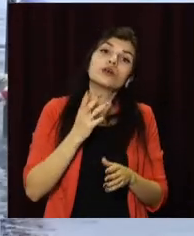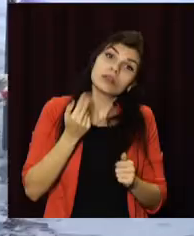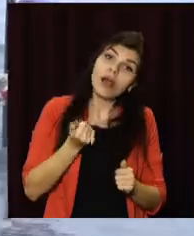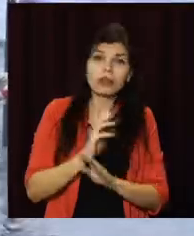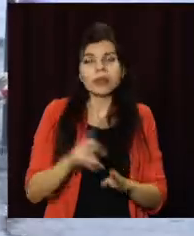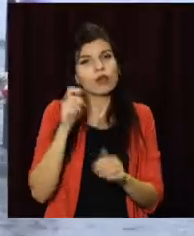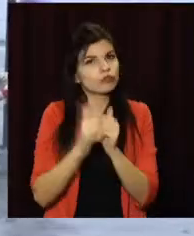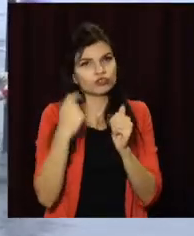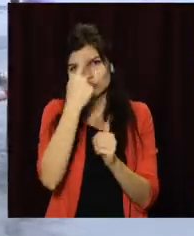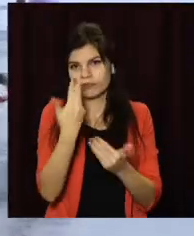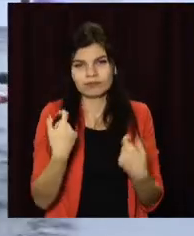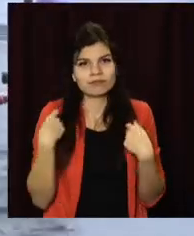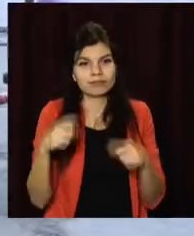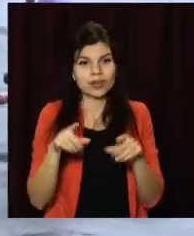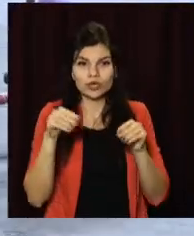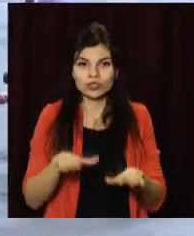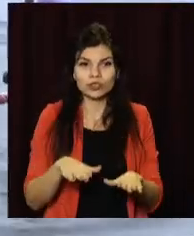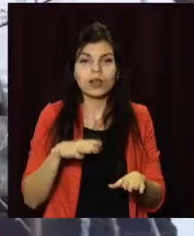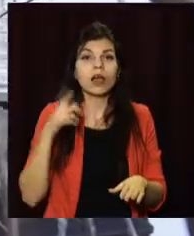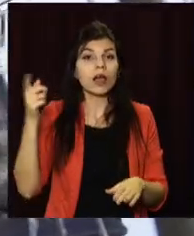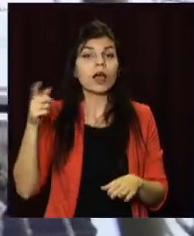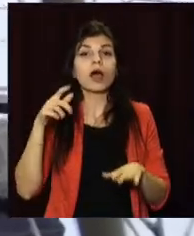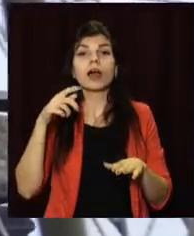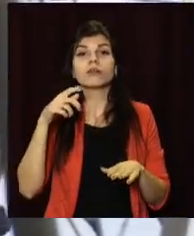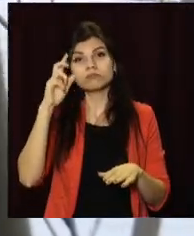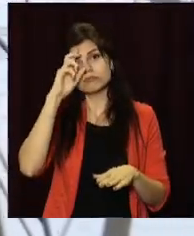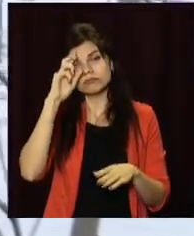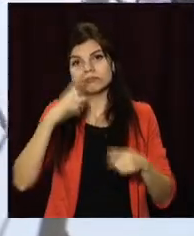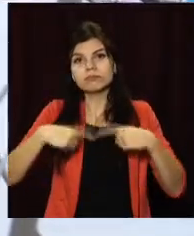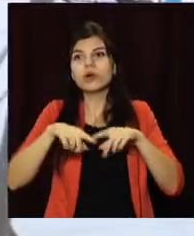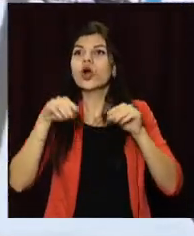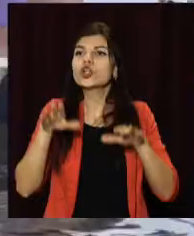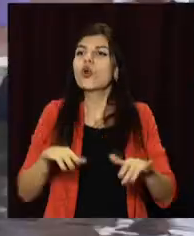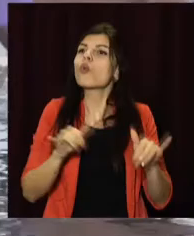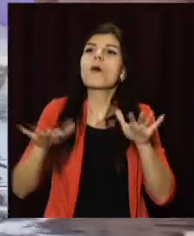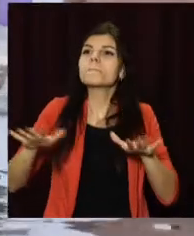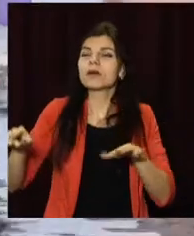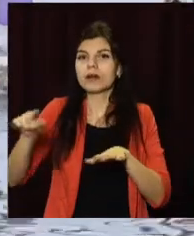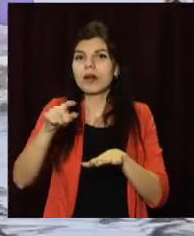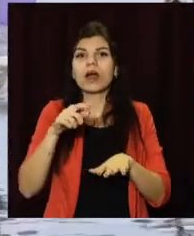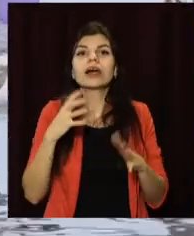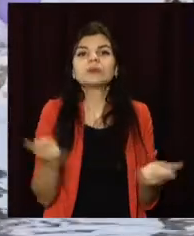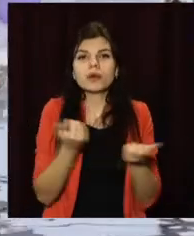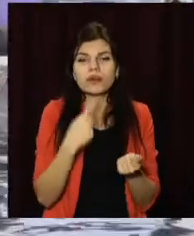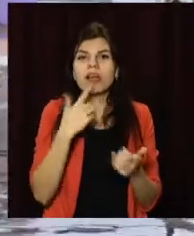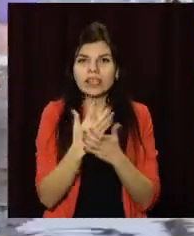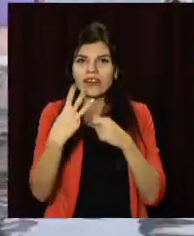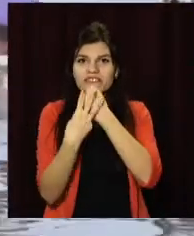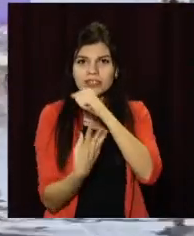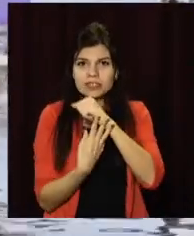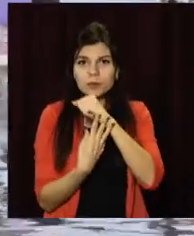справа кожного. Місця для купання міська влада Дніпра ще не визначила, однак, говорять ДСНСники, по області їх зараз 18.